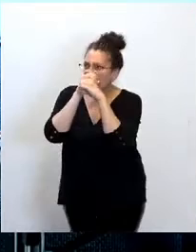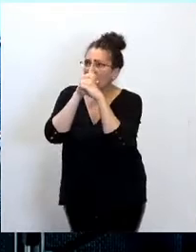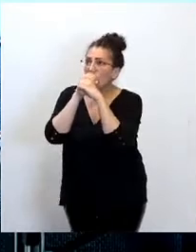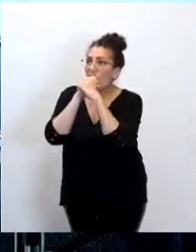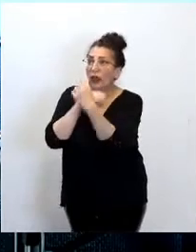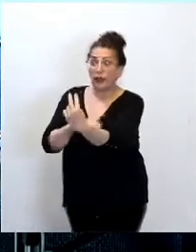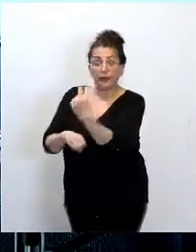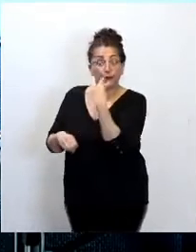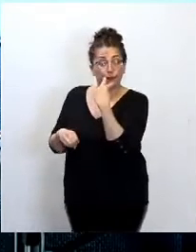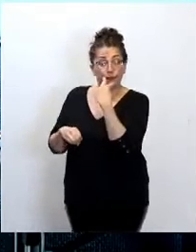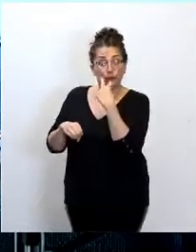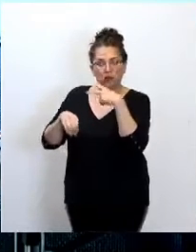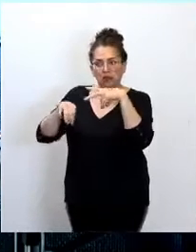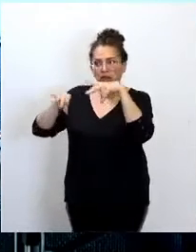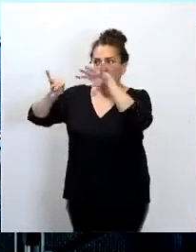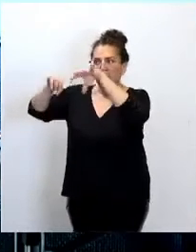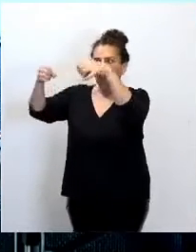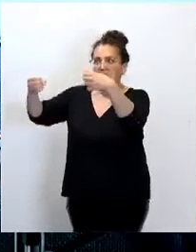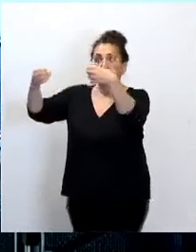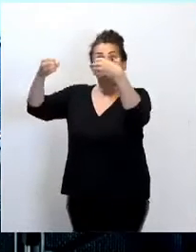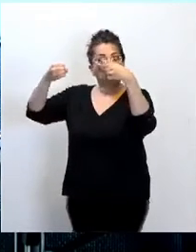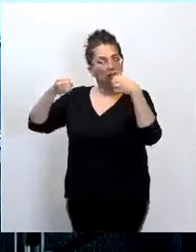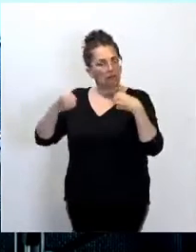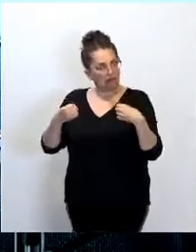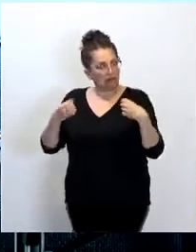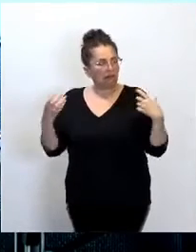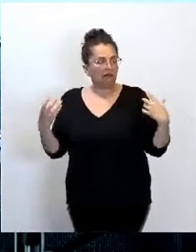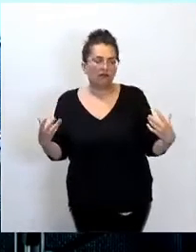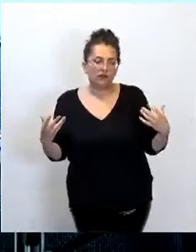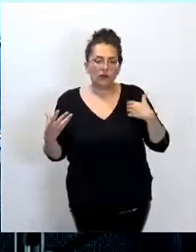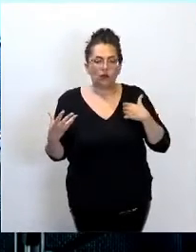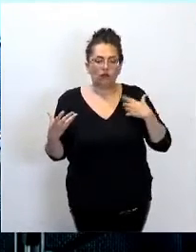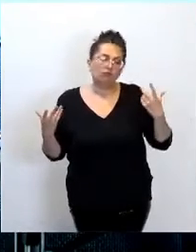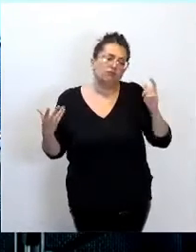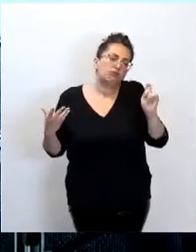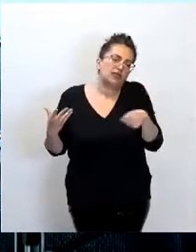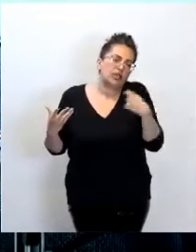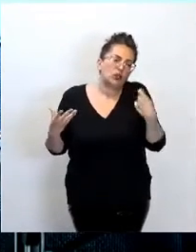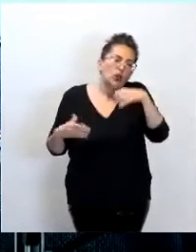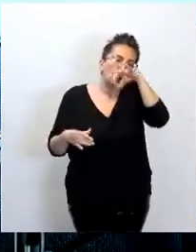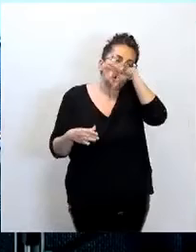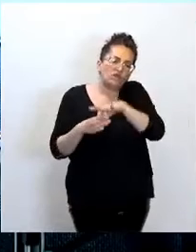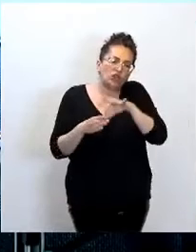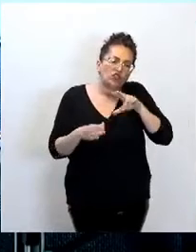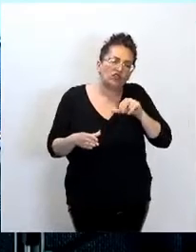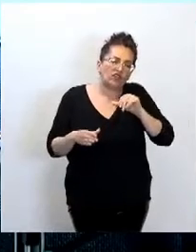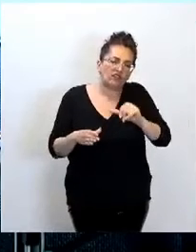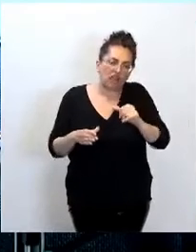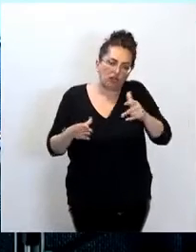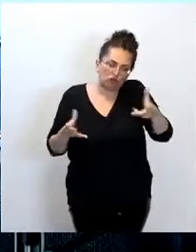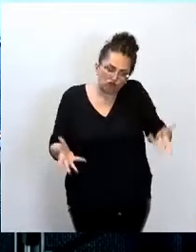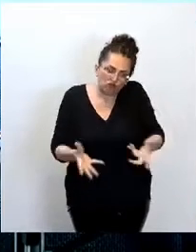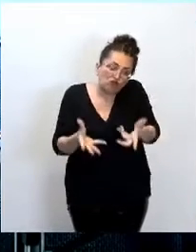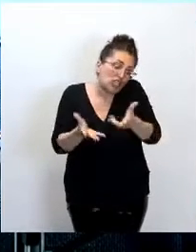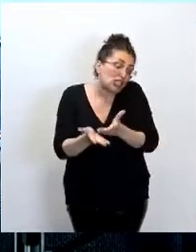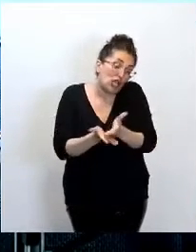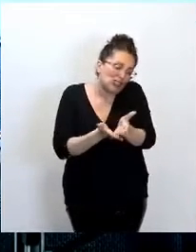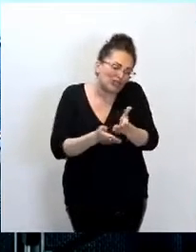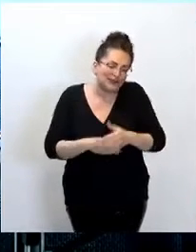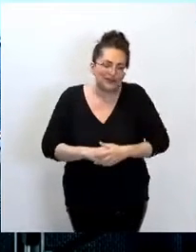voyez un encouragement dans le fait que nous voterons cette délibération. J'ai cependant des questions,